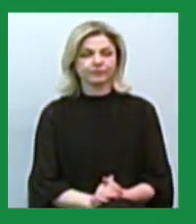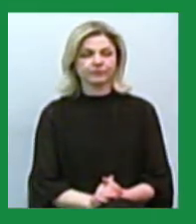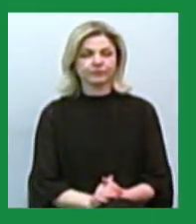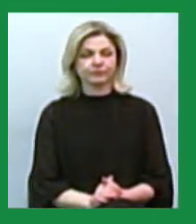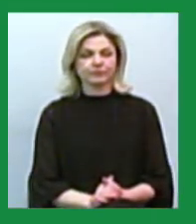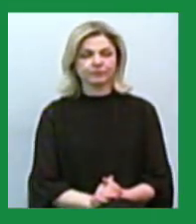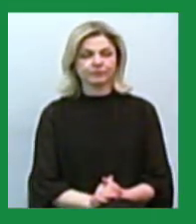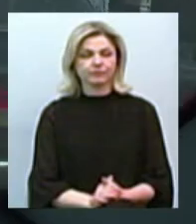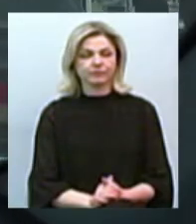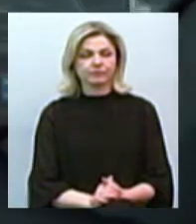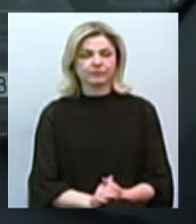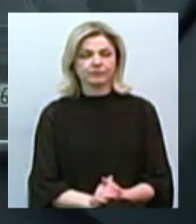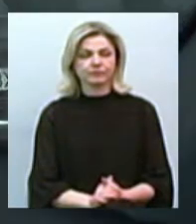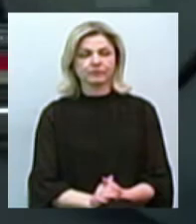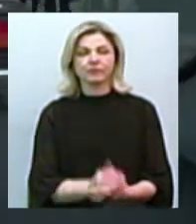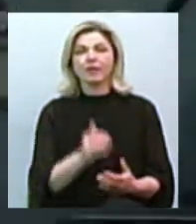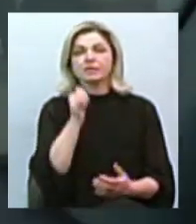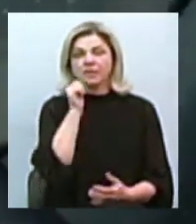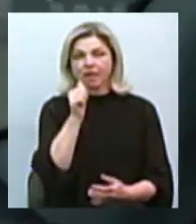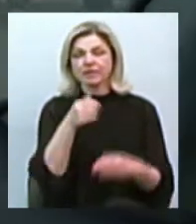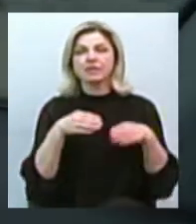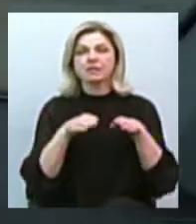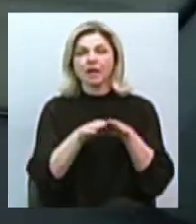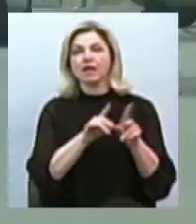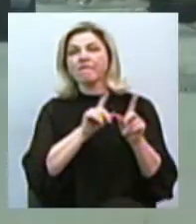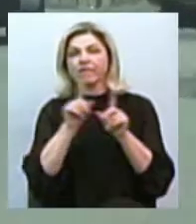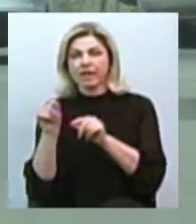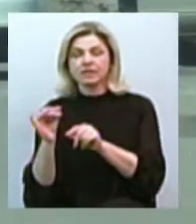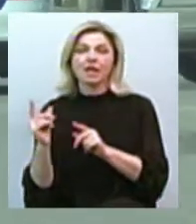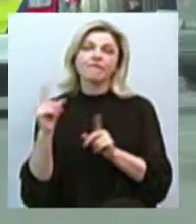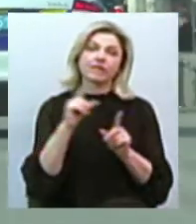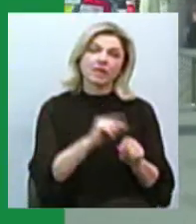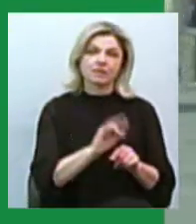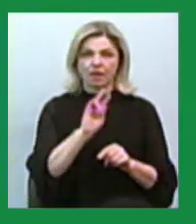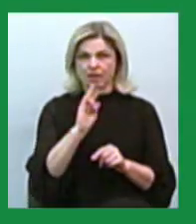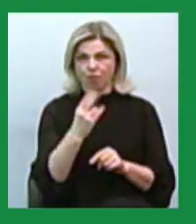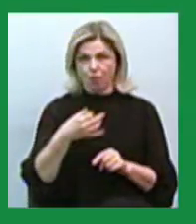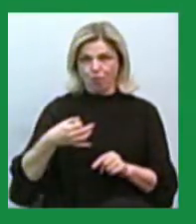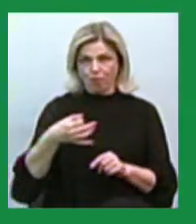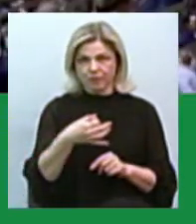Музика Відзавтра закривають виїзд та в'їзд до Миколаївської області.